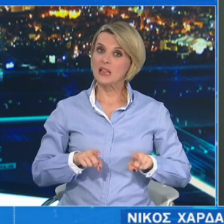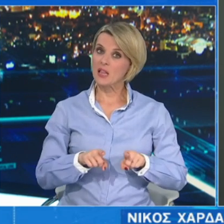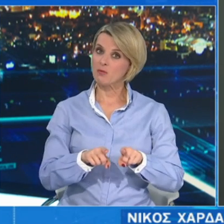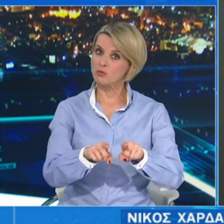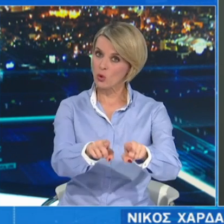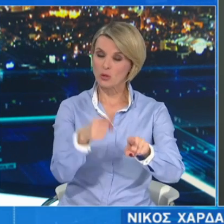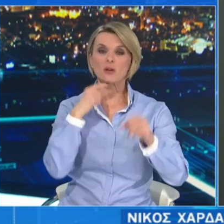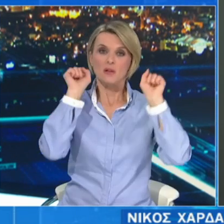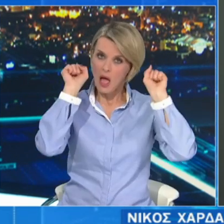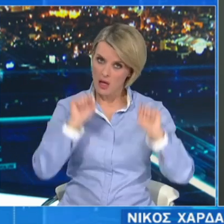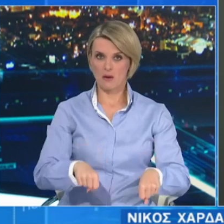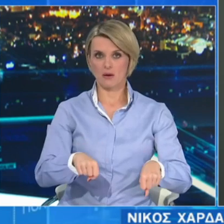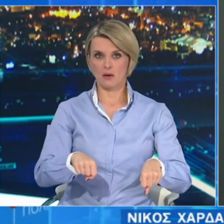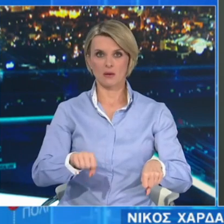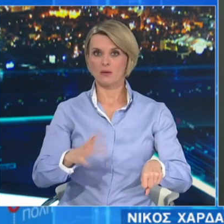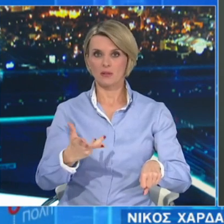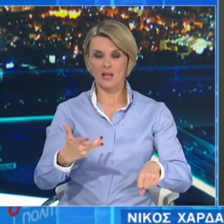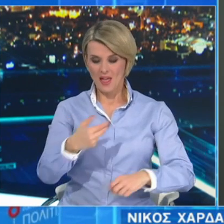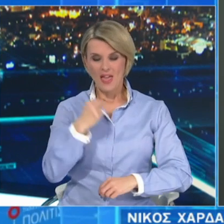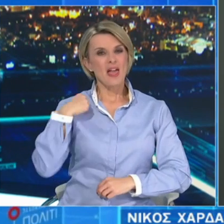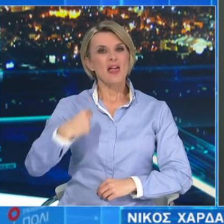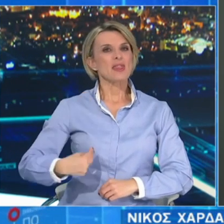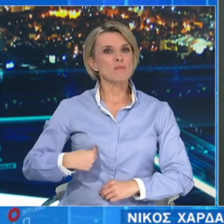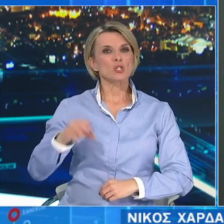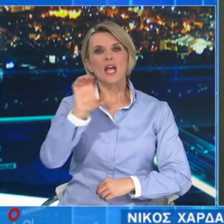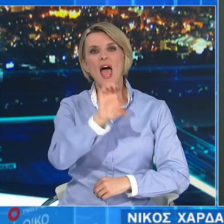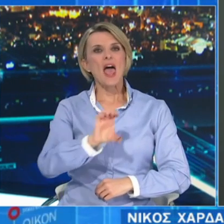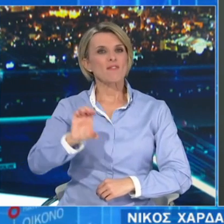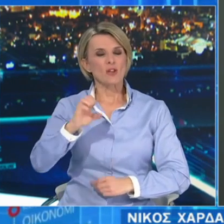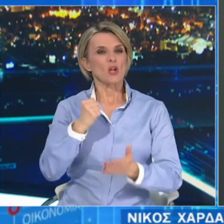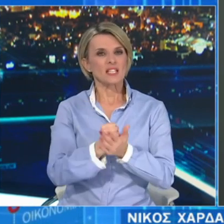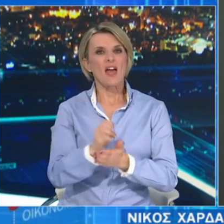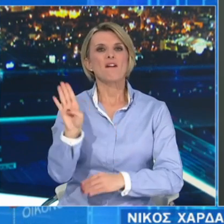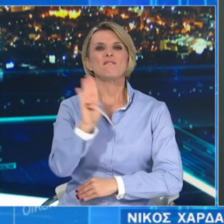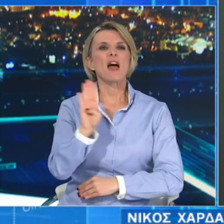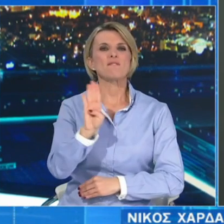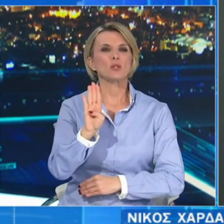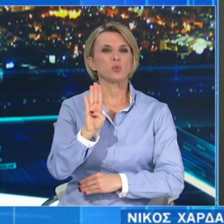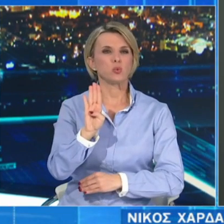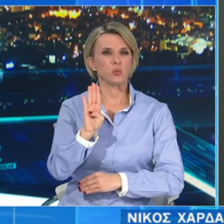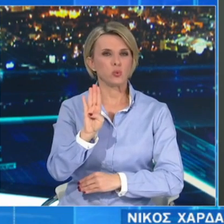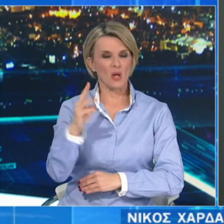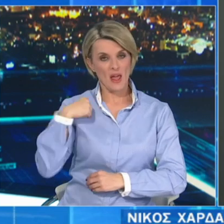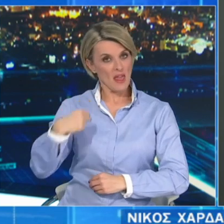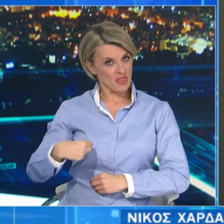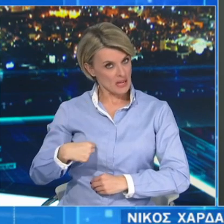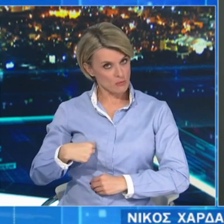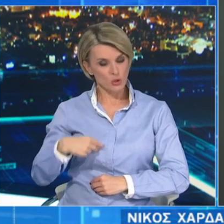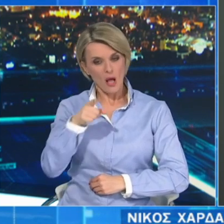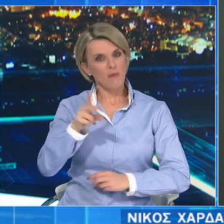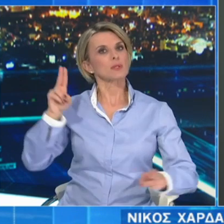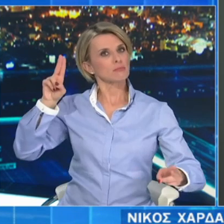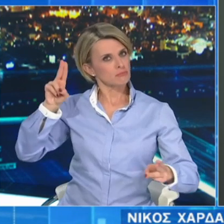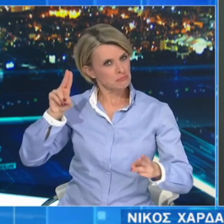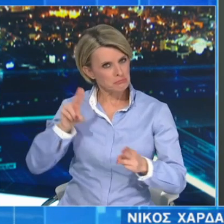ομόφωνα η άρση των μέτρων για τους Δήμους Σερβίων και Βελβεντού καθώς σε αυτούς τους δύο Δήμους ο αριθμός των κρούσματων έχει μειωθεί σε